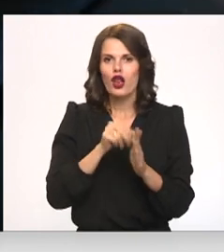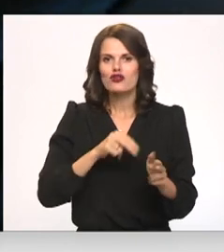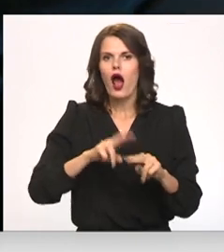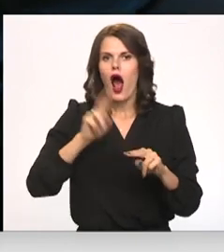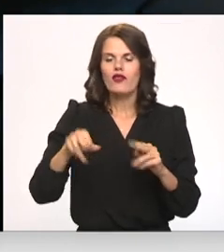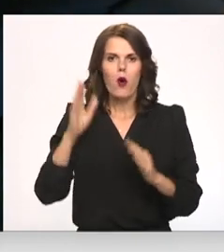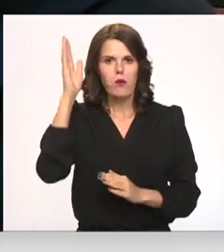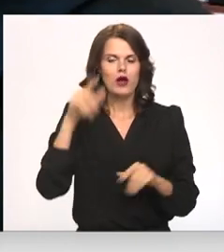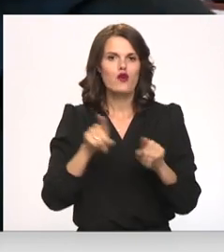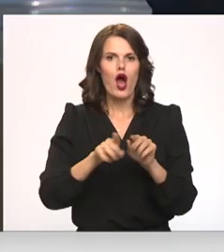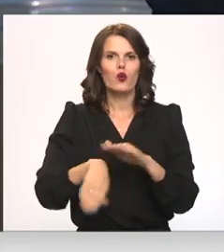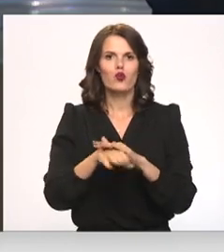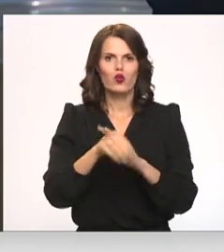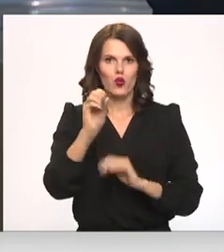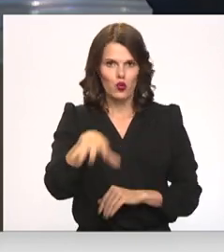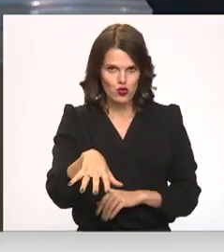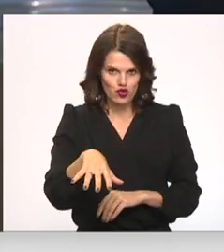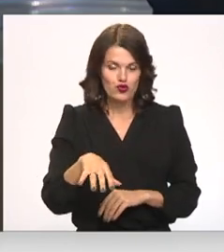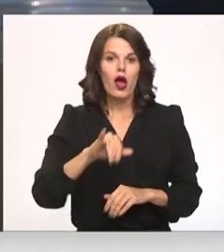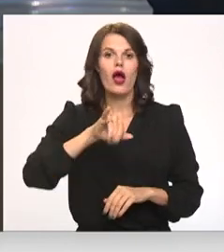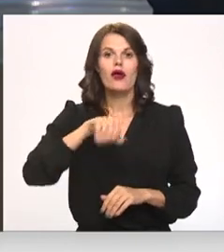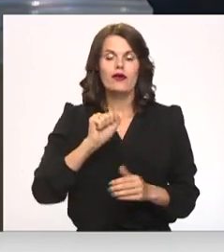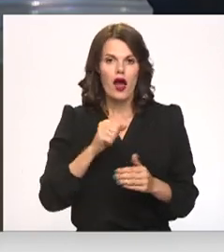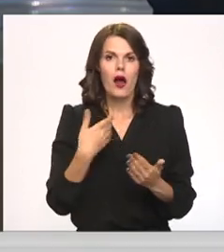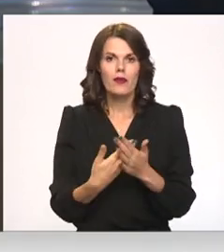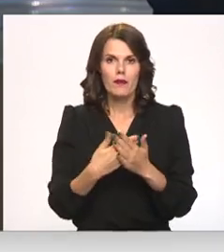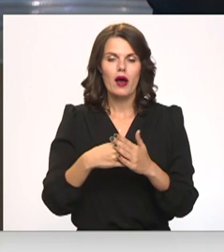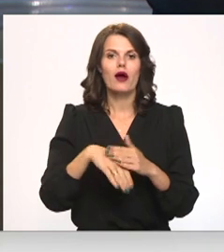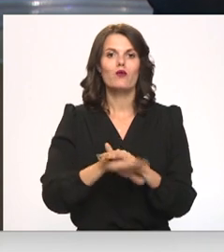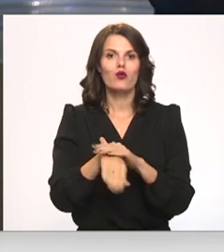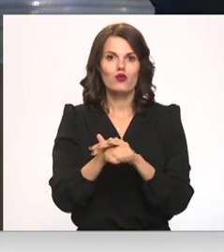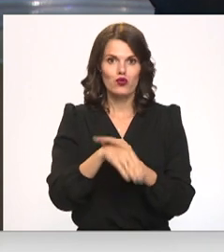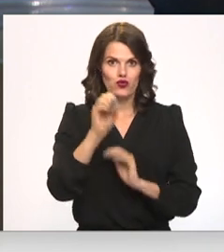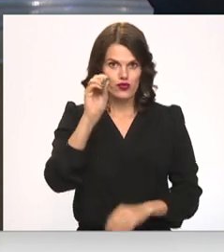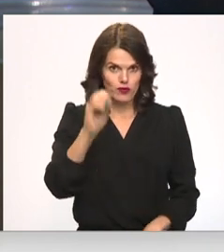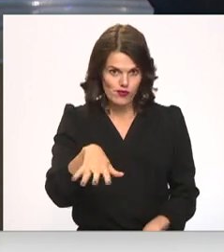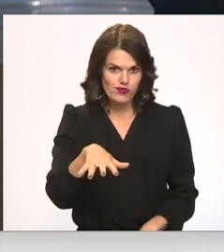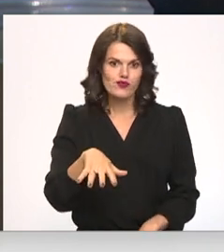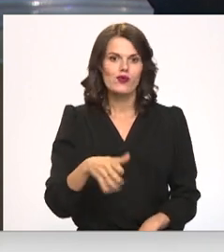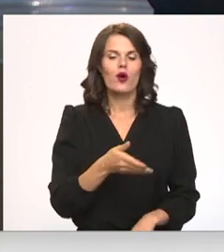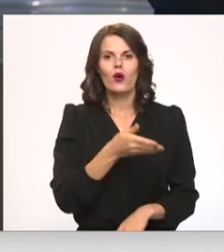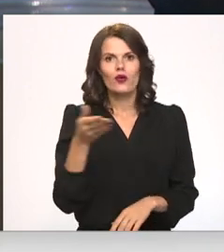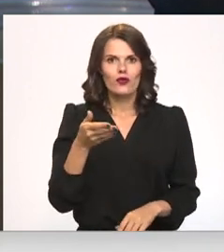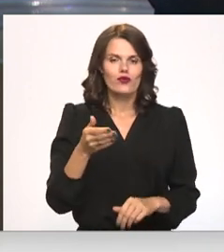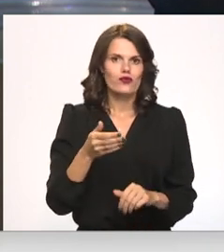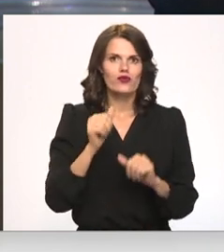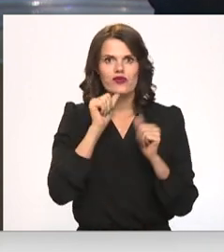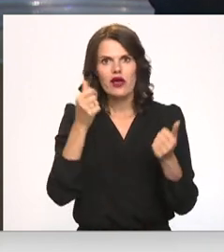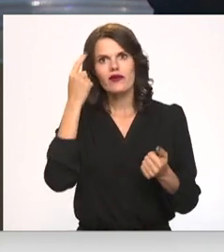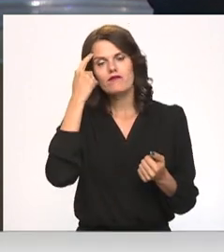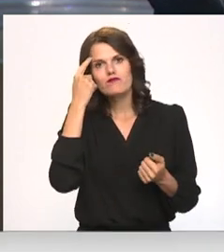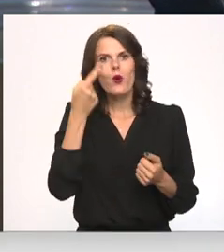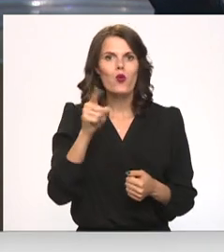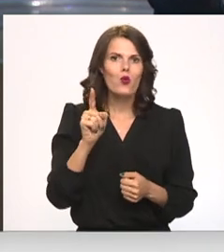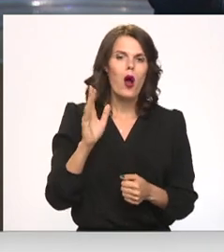arī ar tūkšā aploksni. Šādi jūs, piedaloties un balsot ar tūkšā aploksni, jūs nevarat izdomāt, par ko balsot.